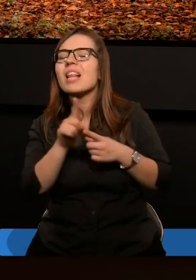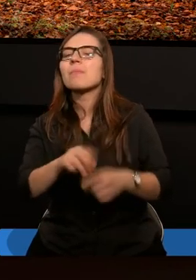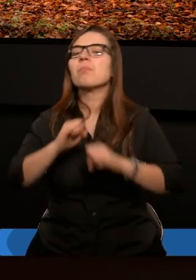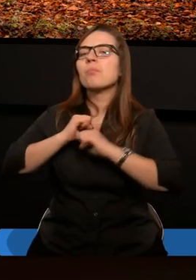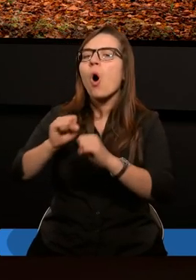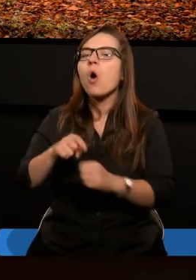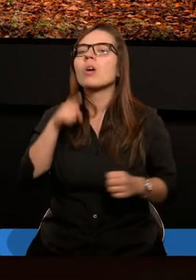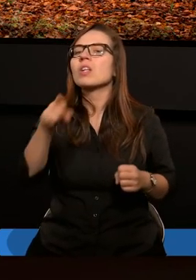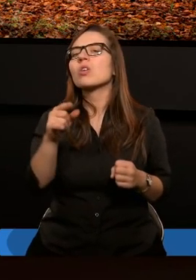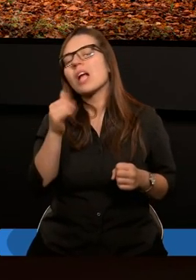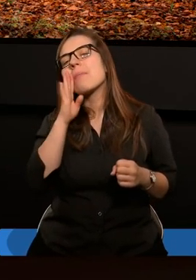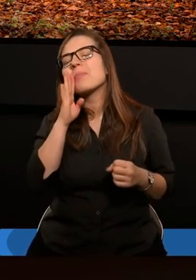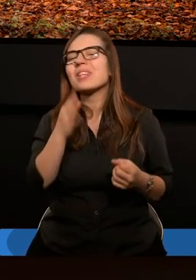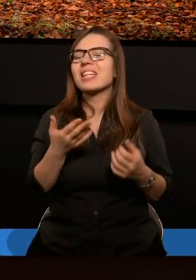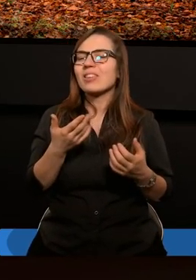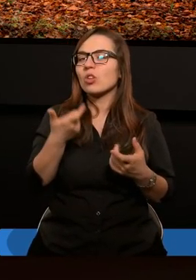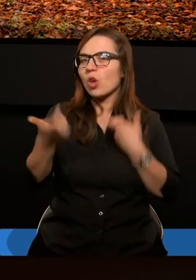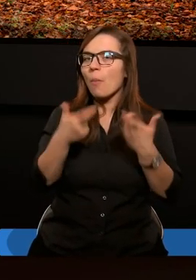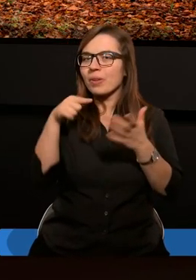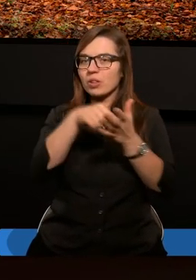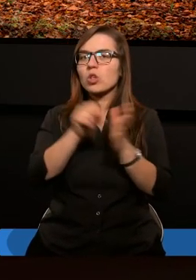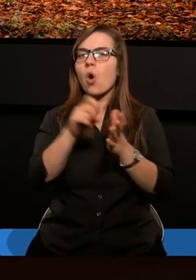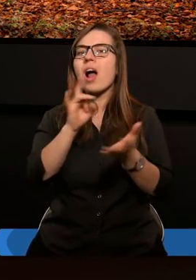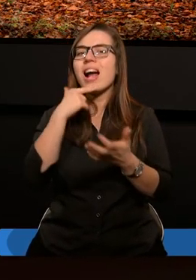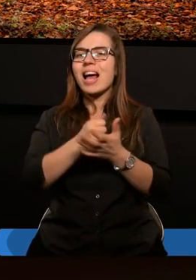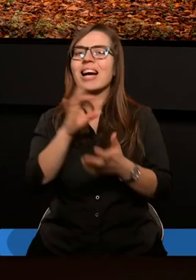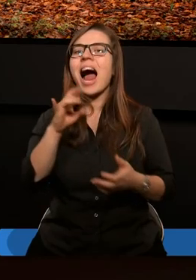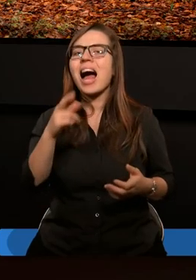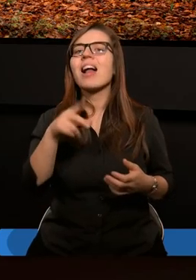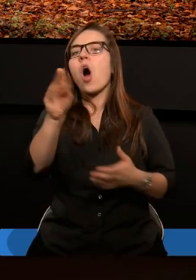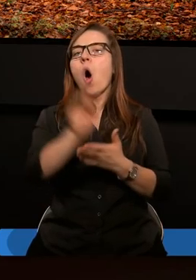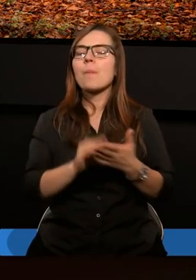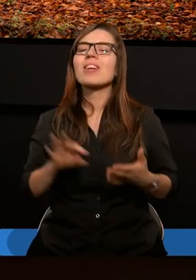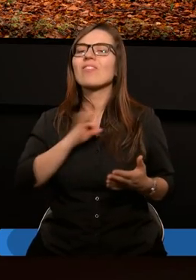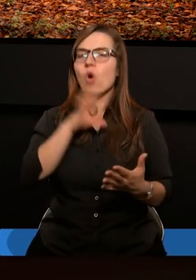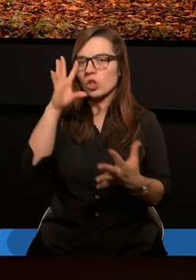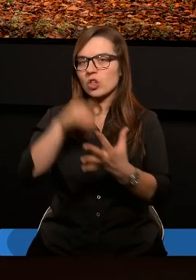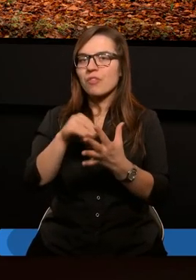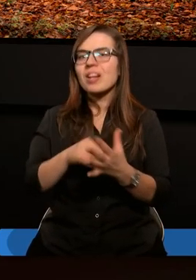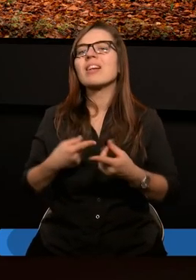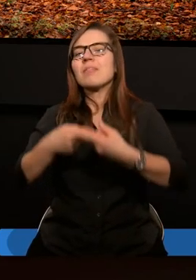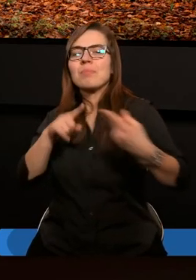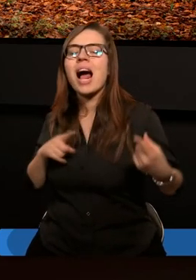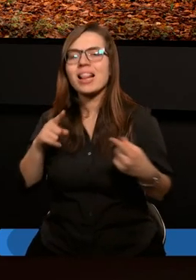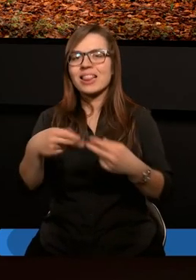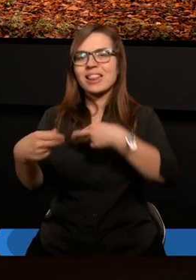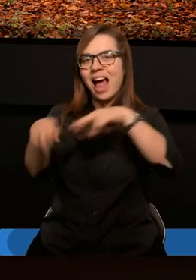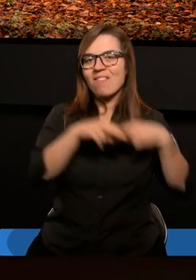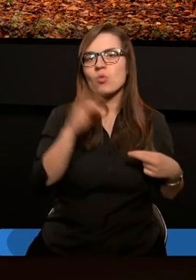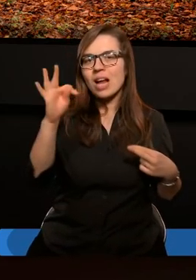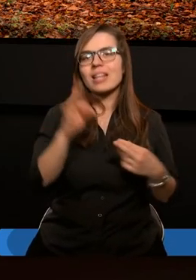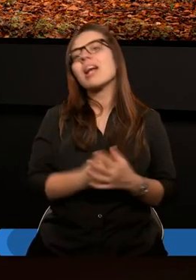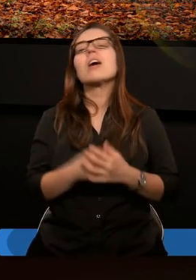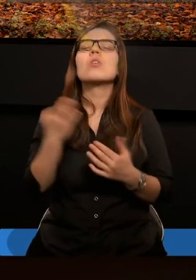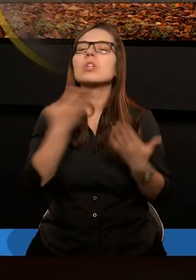bronić tej swojej tezy przez choćby zacytowanie fragmentu z Listodokalacjan, gdzie apostoł Paweł opisuje swoje doświadczenia sprzed swojego nawrócenia,